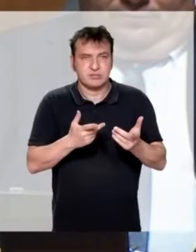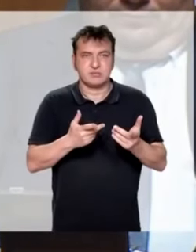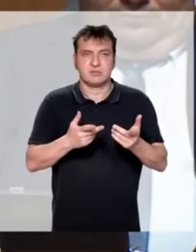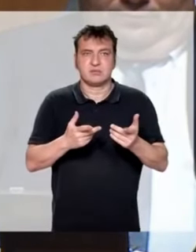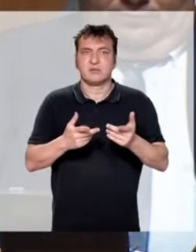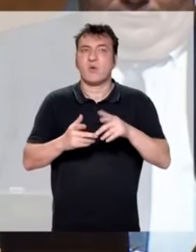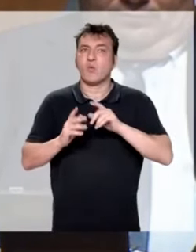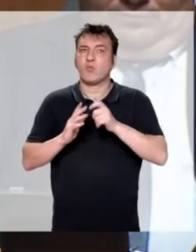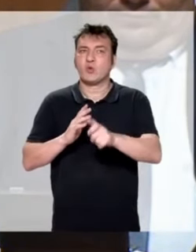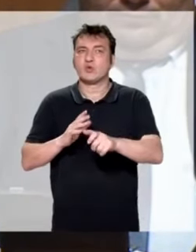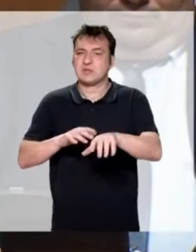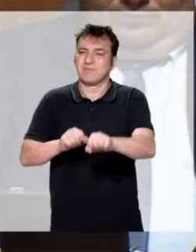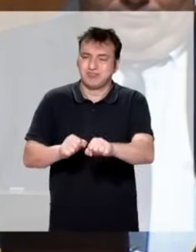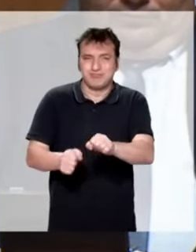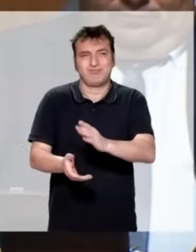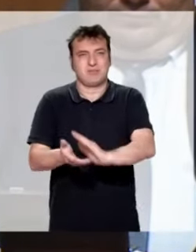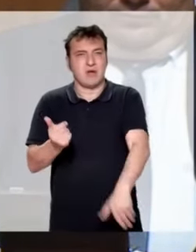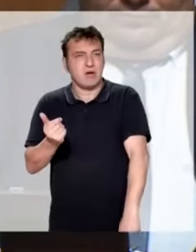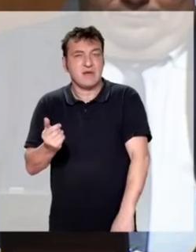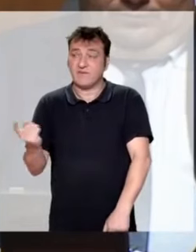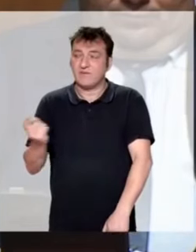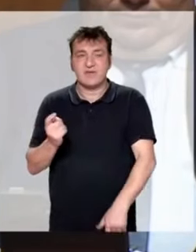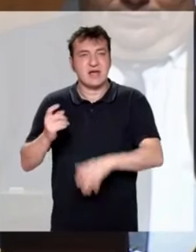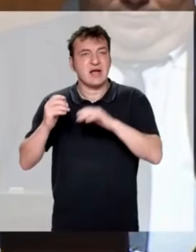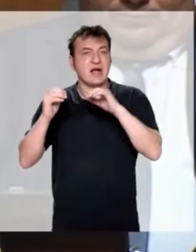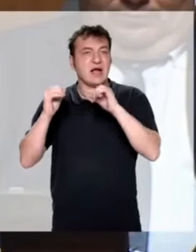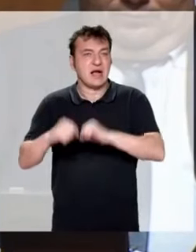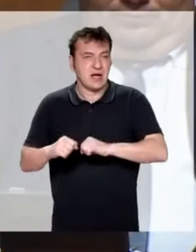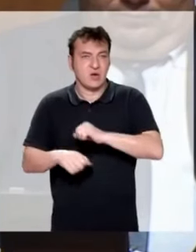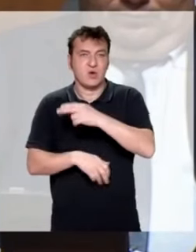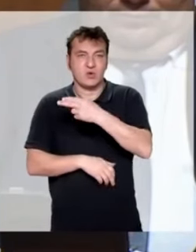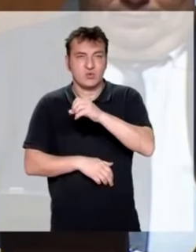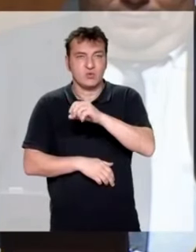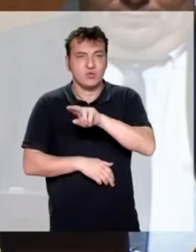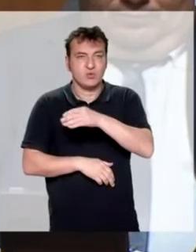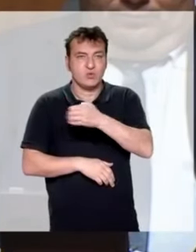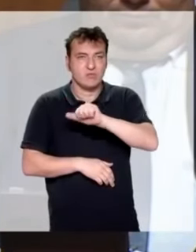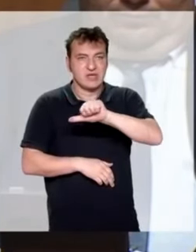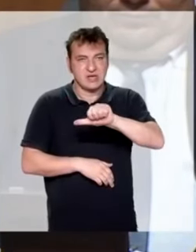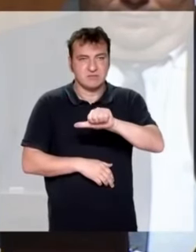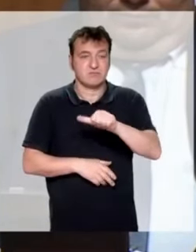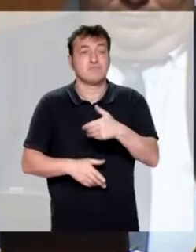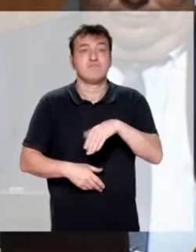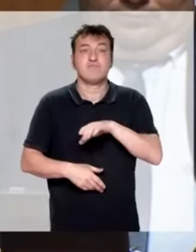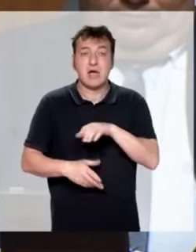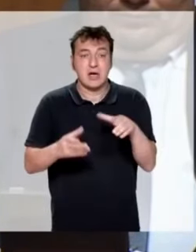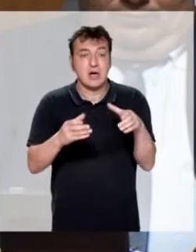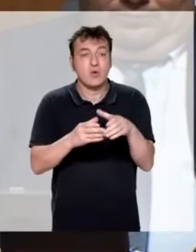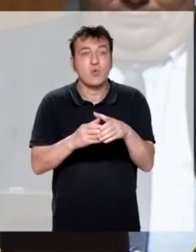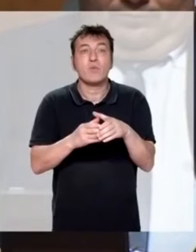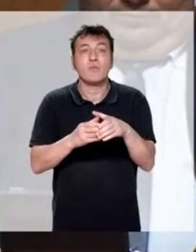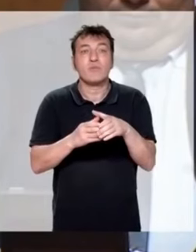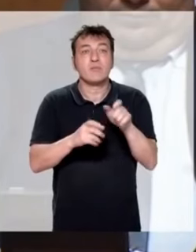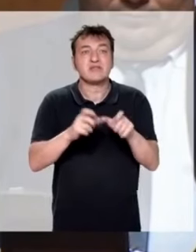décolonisation issu des accords Nouméa en actant le dégel du corps électoral. En faisant cela, vous avez